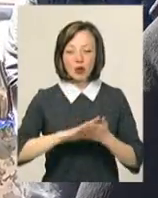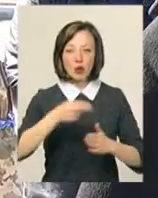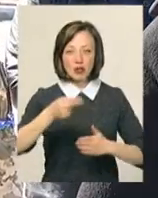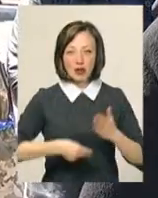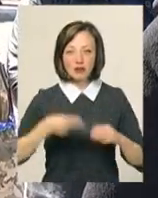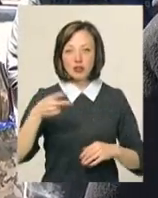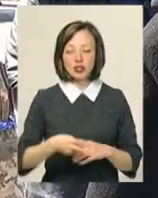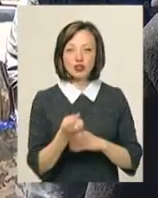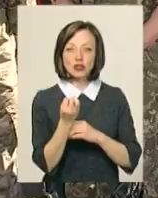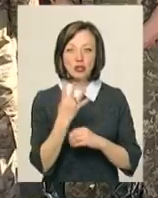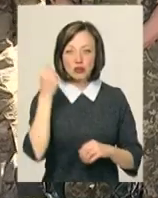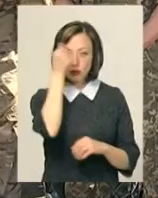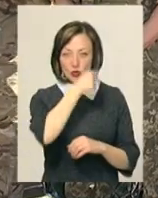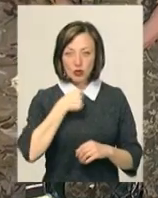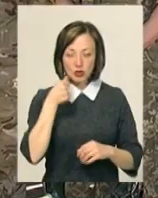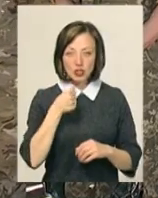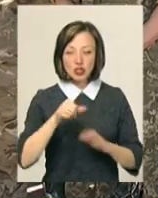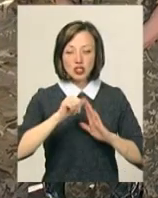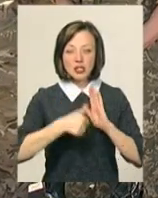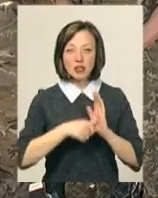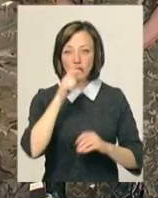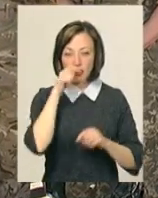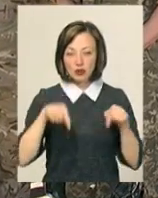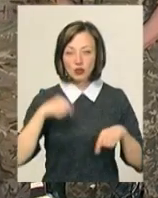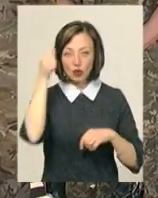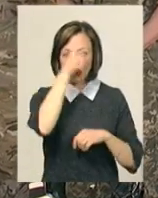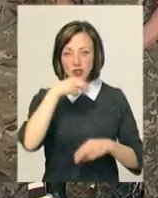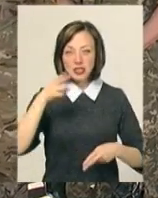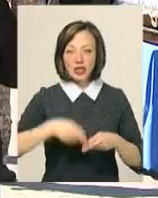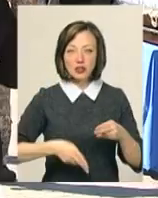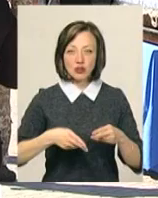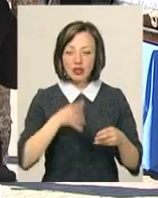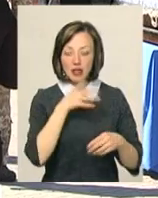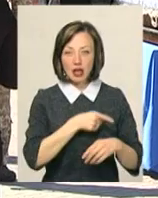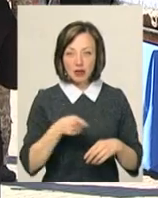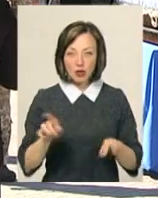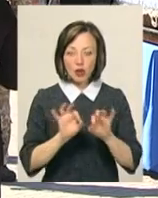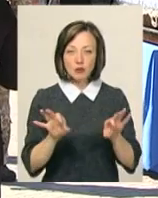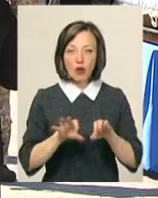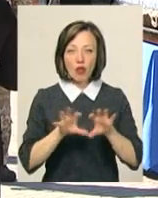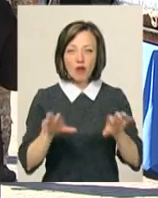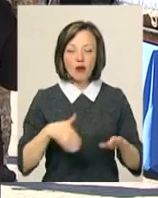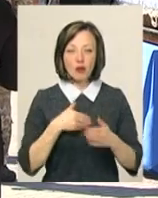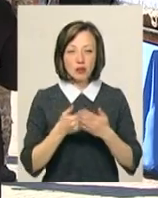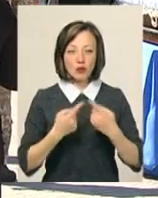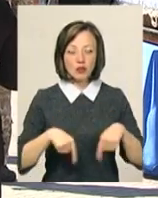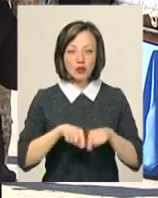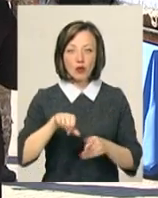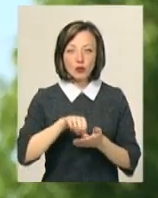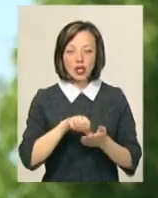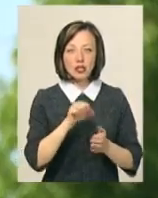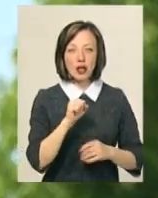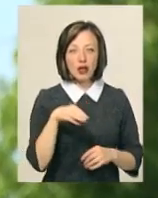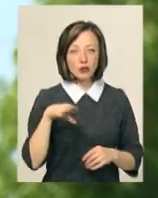підписав у 2014 році. 16 квітня цього року у нього закінчився його термін. Як розповів голова громадської організації учасники